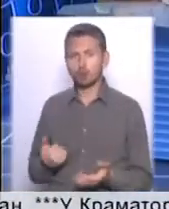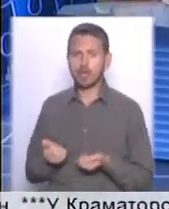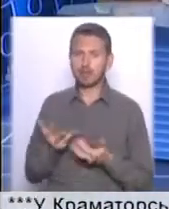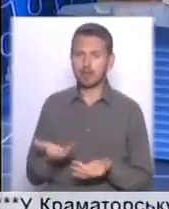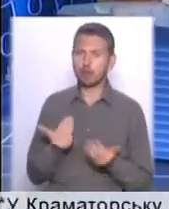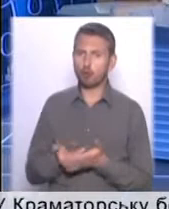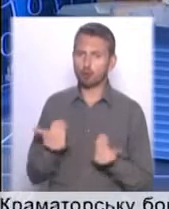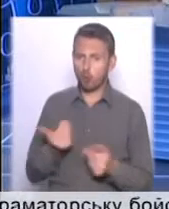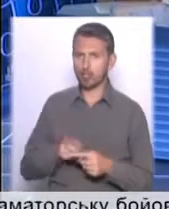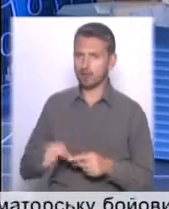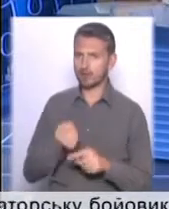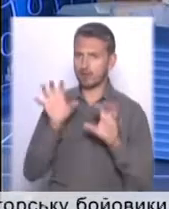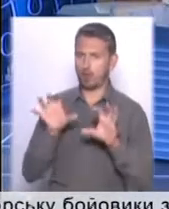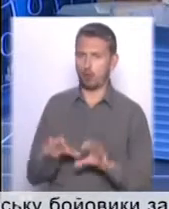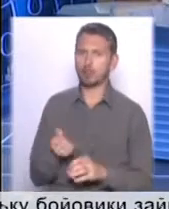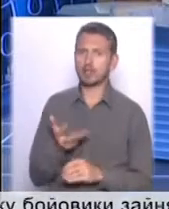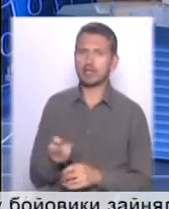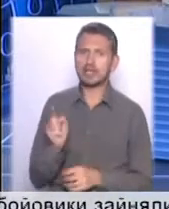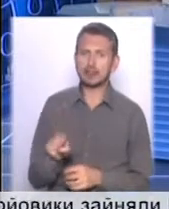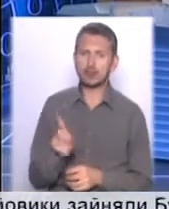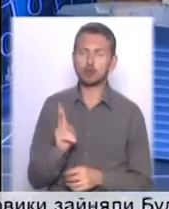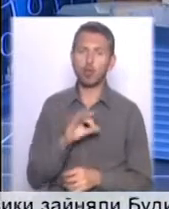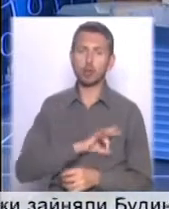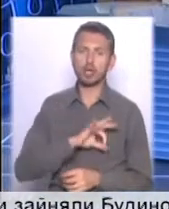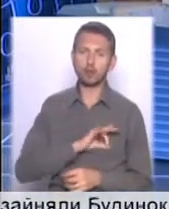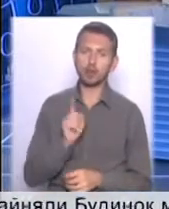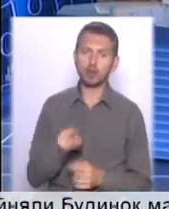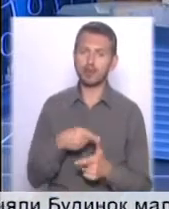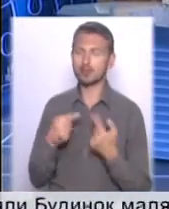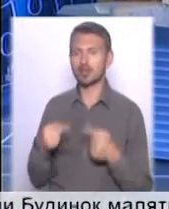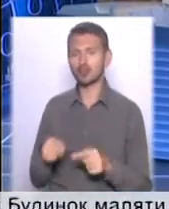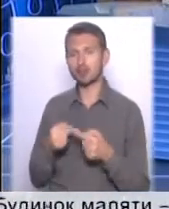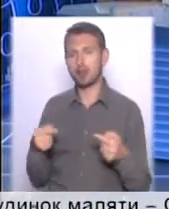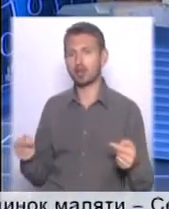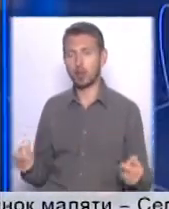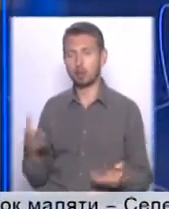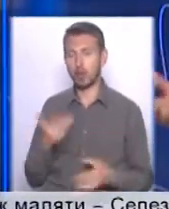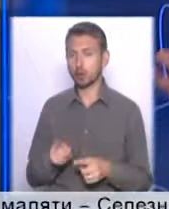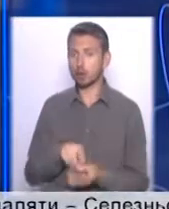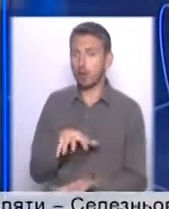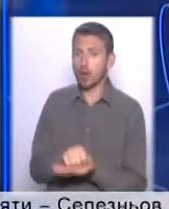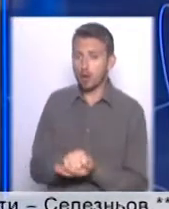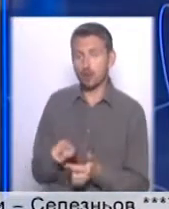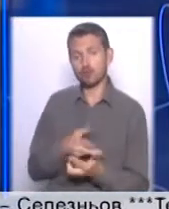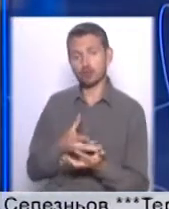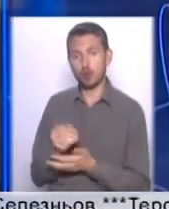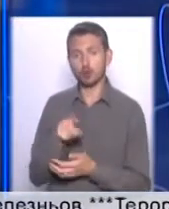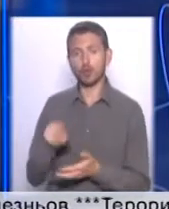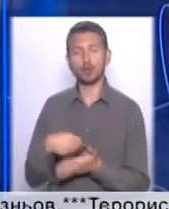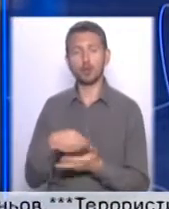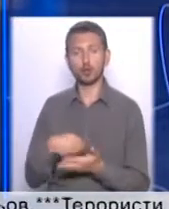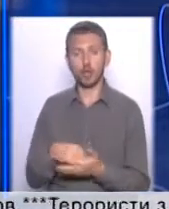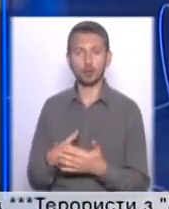от сьогодні це все законно, скільки ті, скажімо так, хто користується тим чи іншим майном, ну, можливо, якщо це аренда, то чи сплачують вони до бюджету,